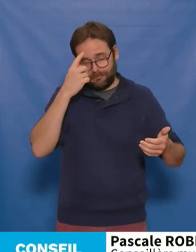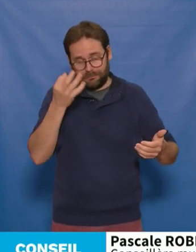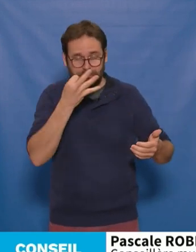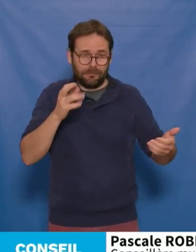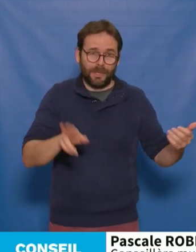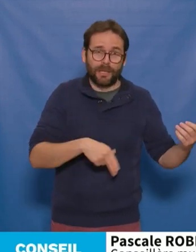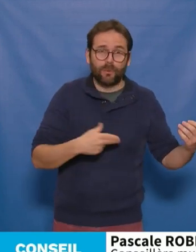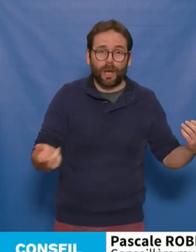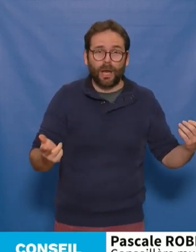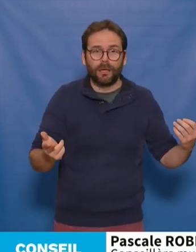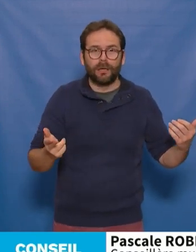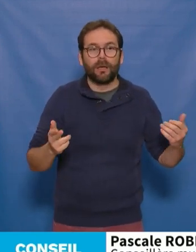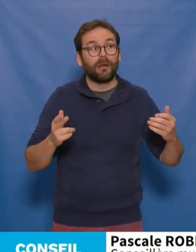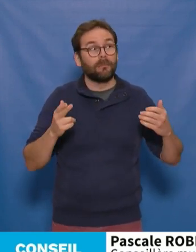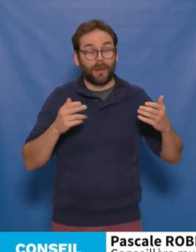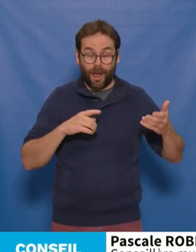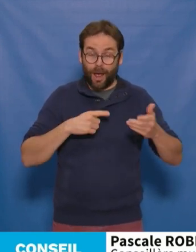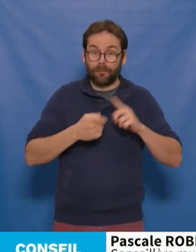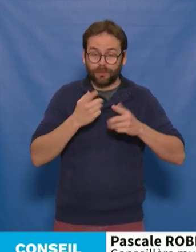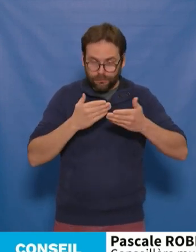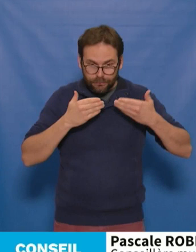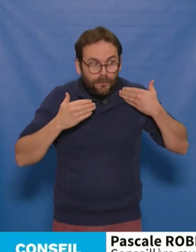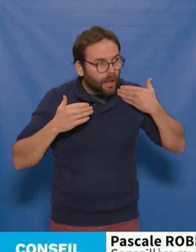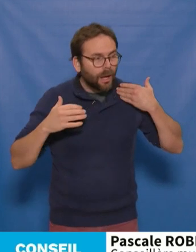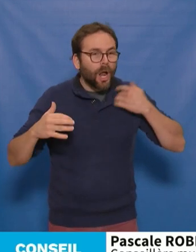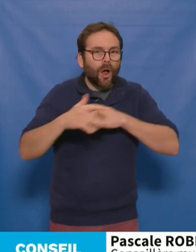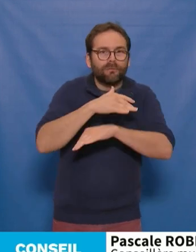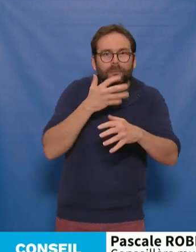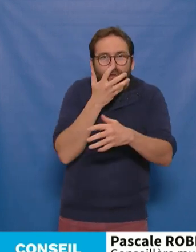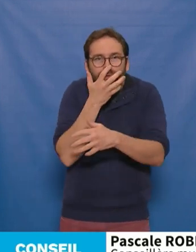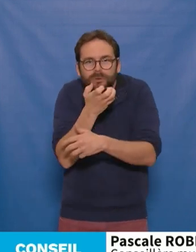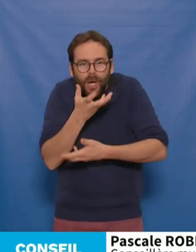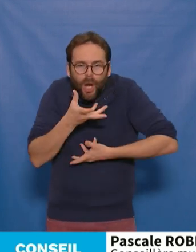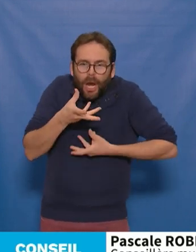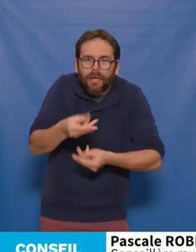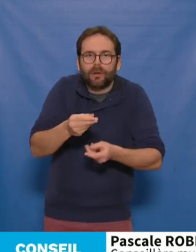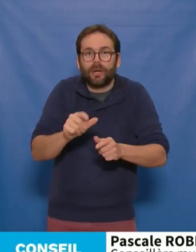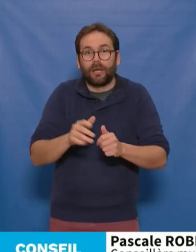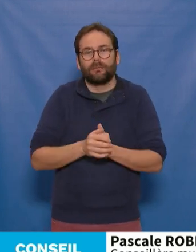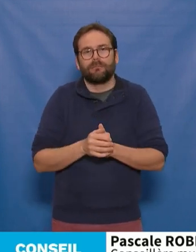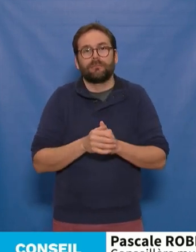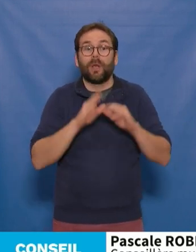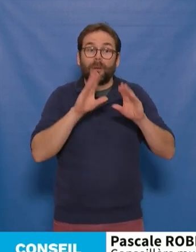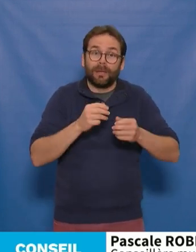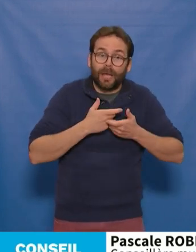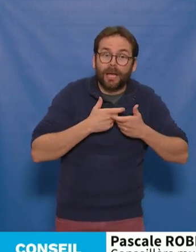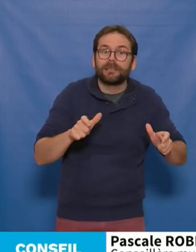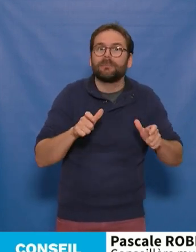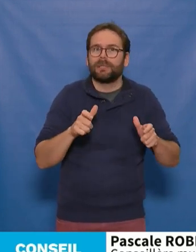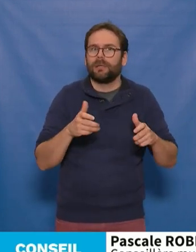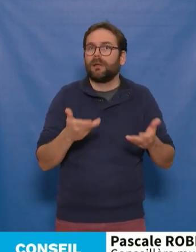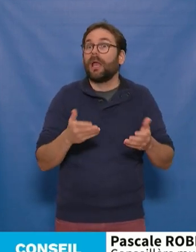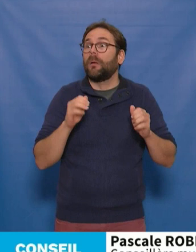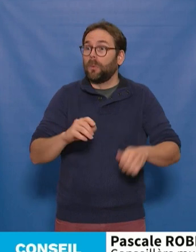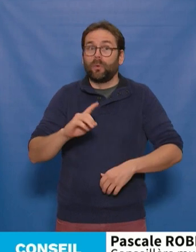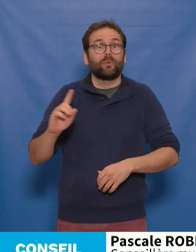créer un environnement chaleureux et accueillant. Cela passe par la remise en accessibilité qui permettra d'offrir